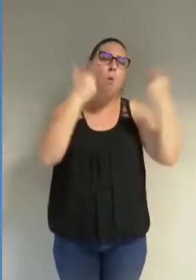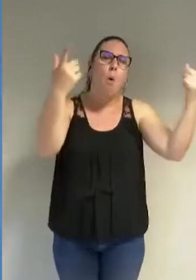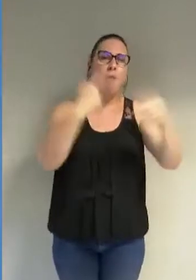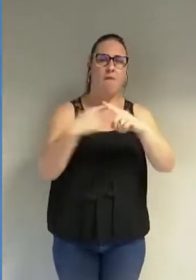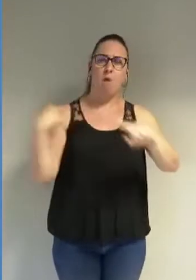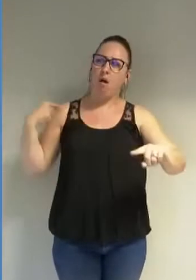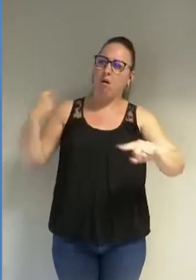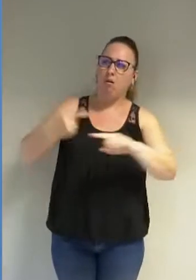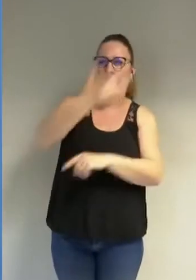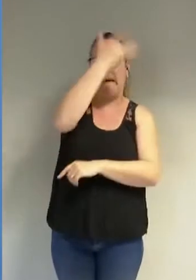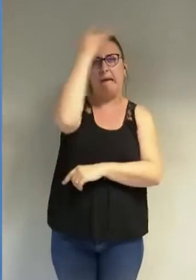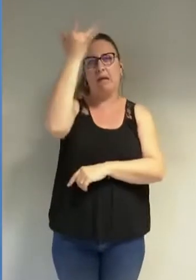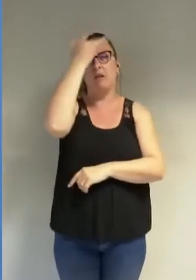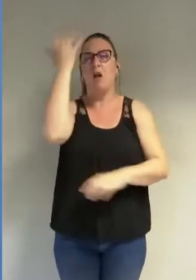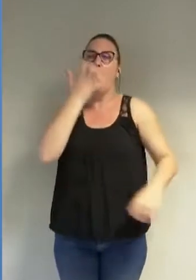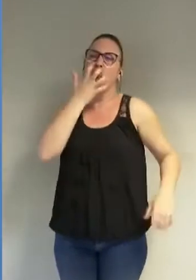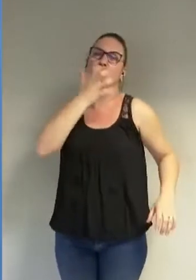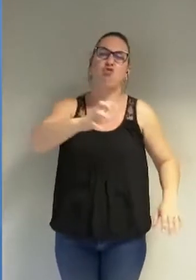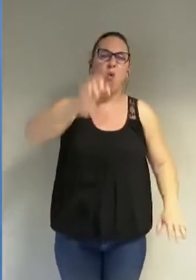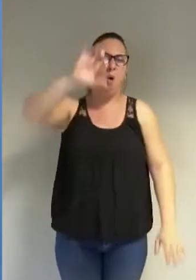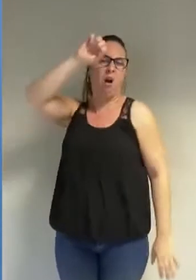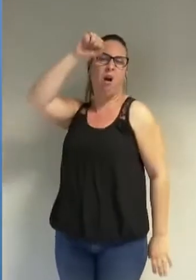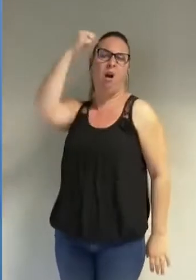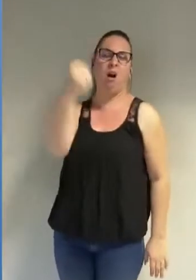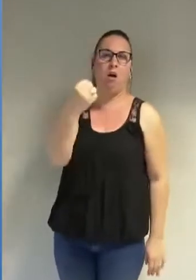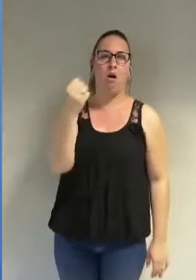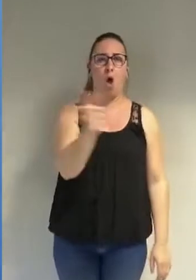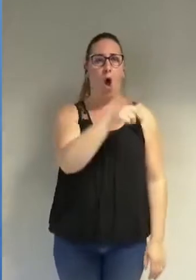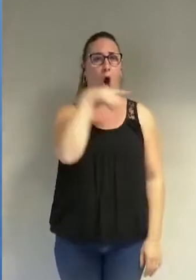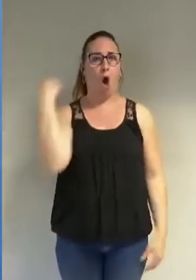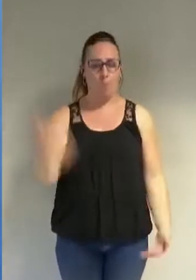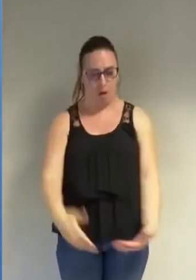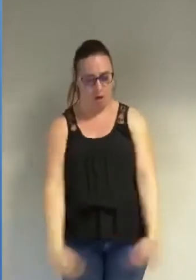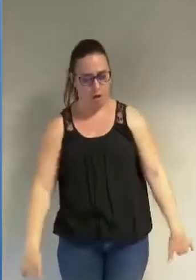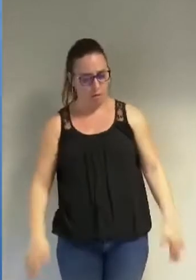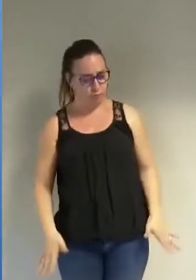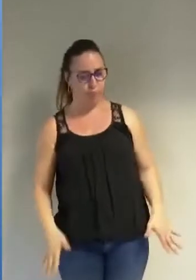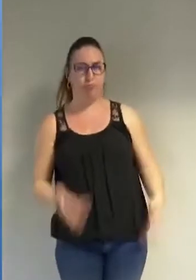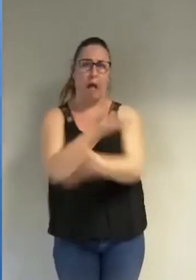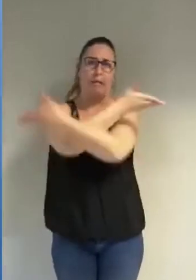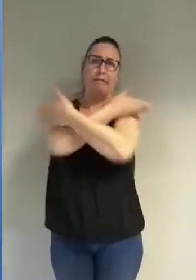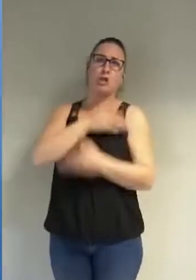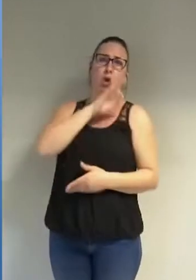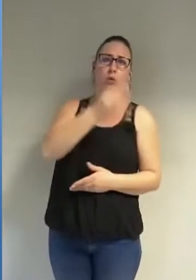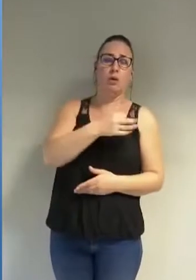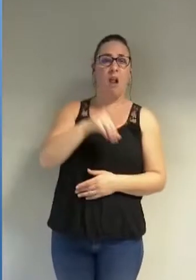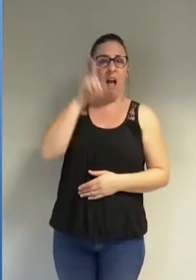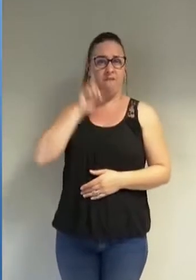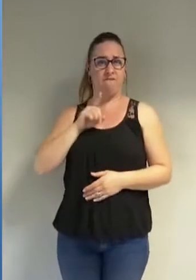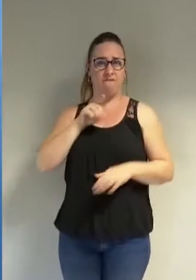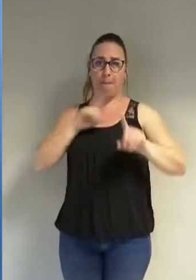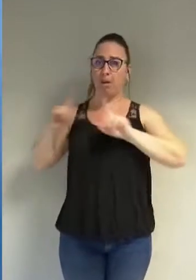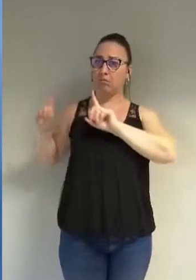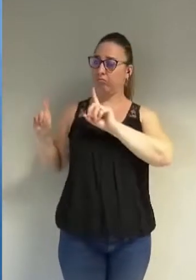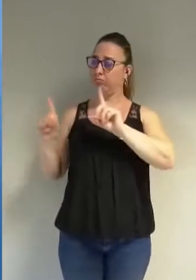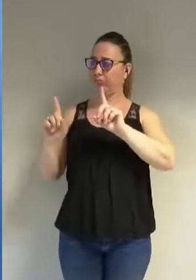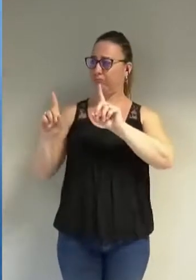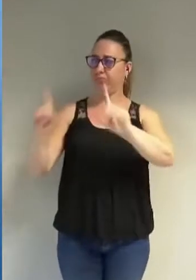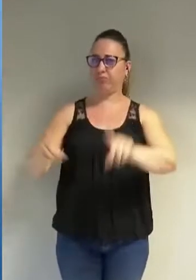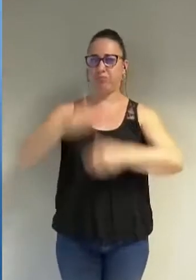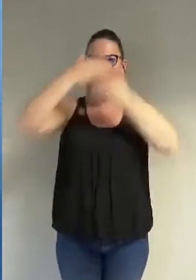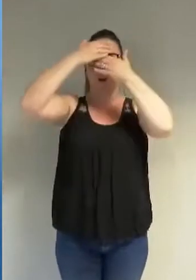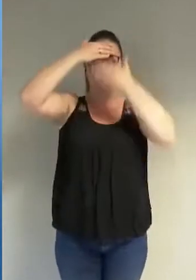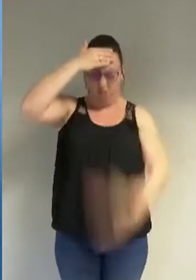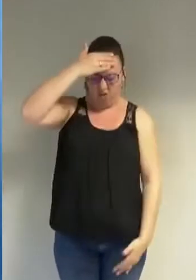été lors des grandes chaleurs des hommes avec des bermudas et des t-shirts alors que leur femme marchait à côté d'eux complètement